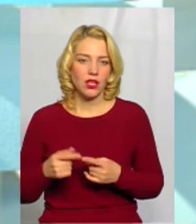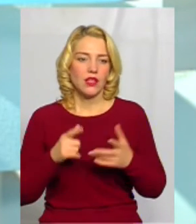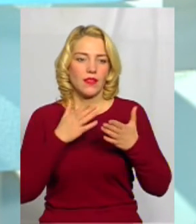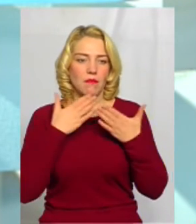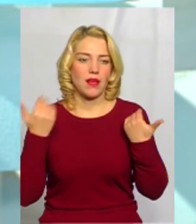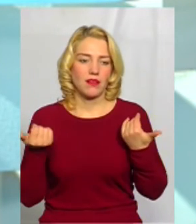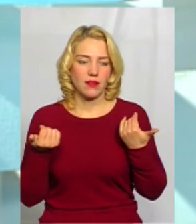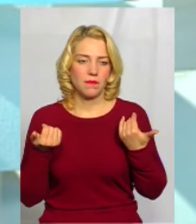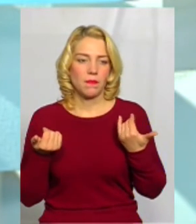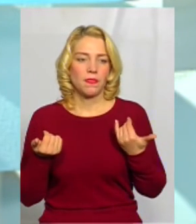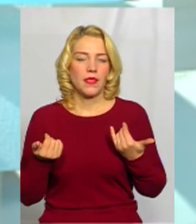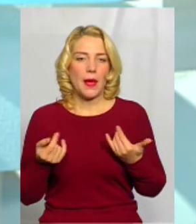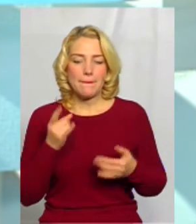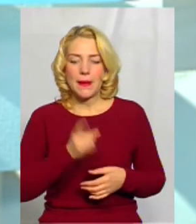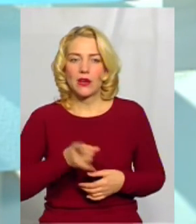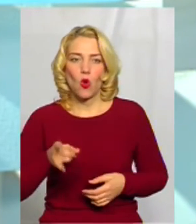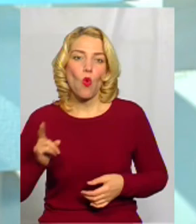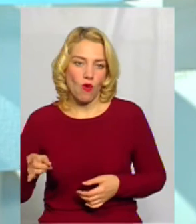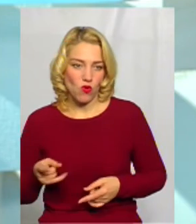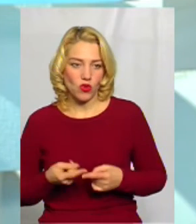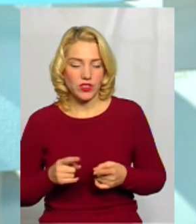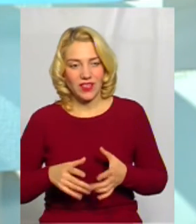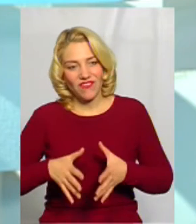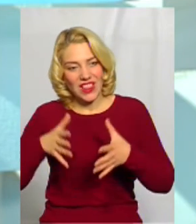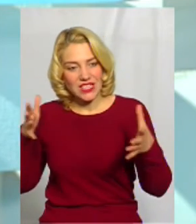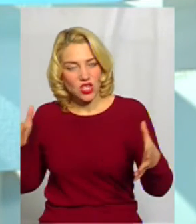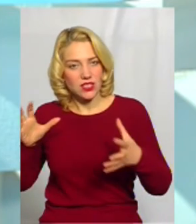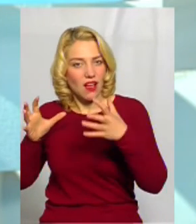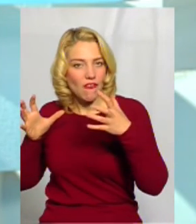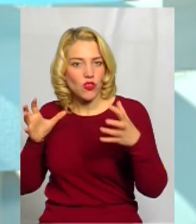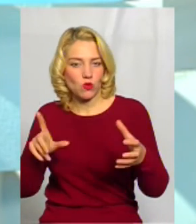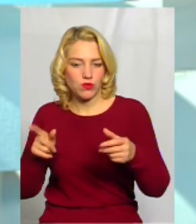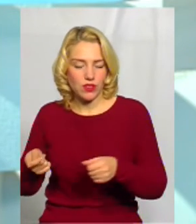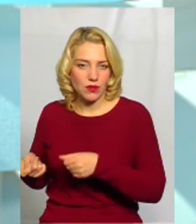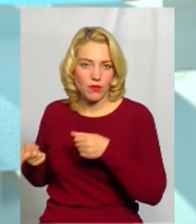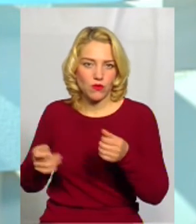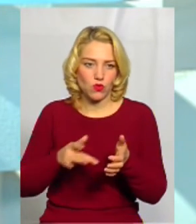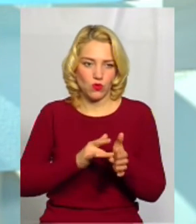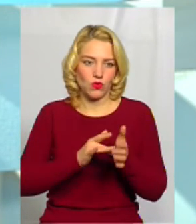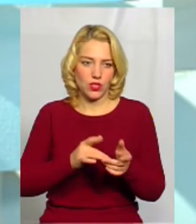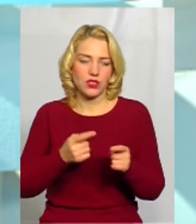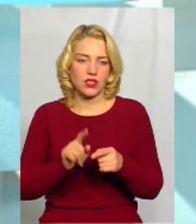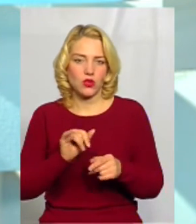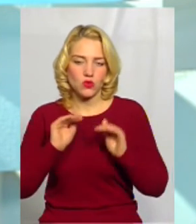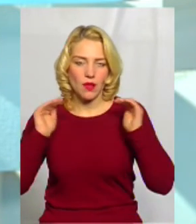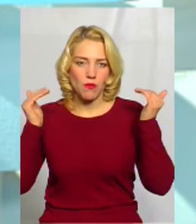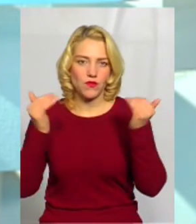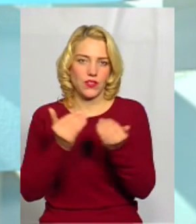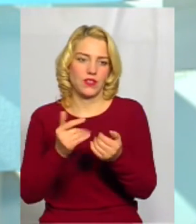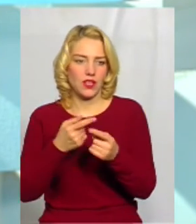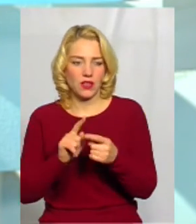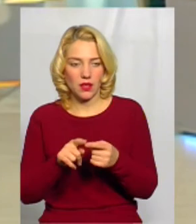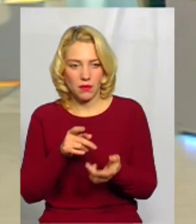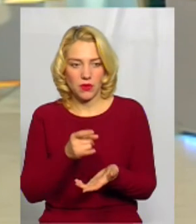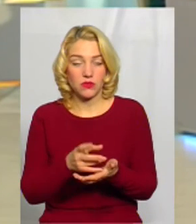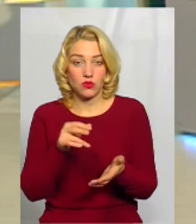парковок, де ті величезні автобуси, які приїжджають і до заповідника, і приїжджають до